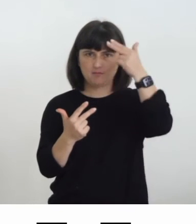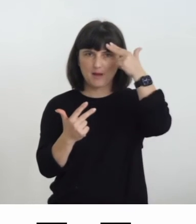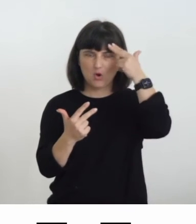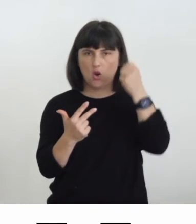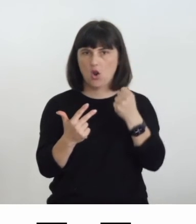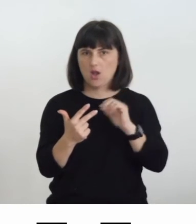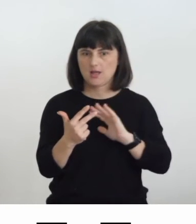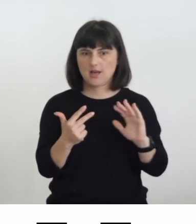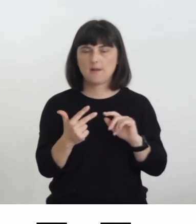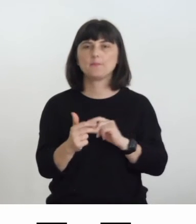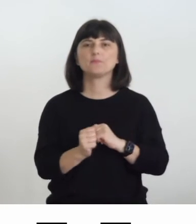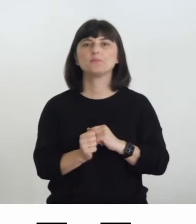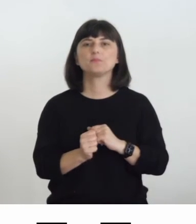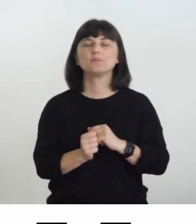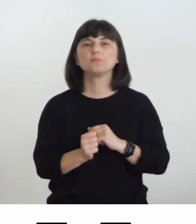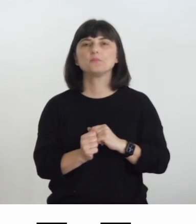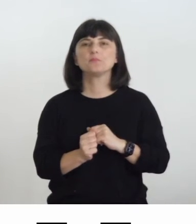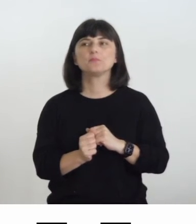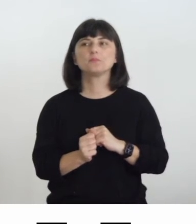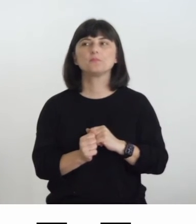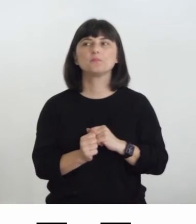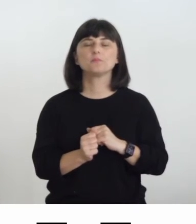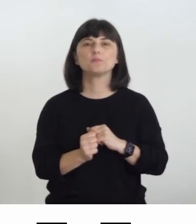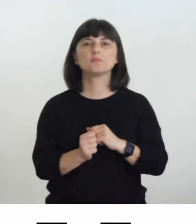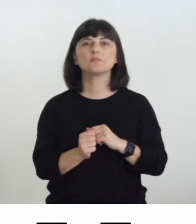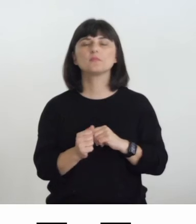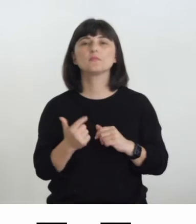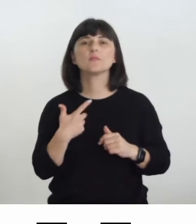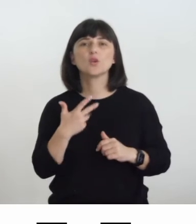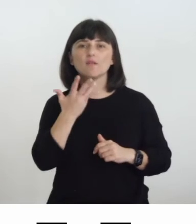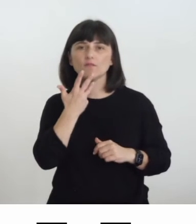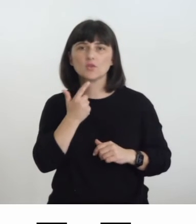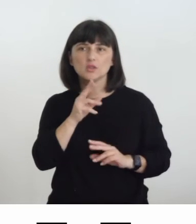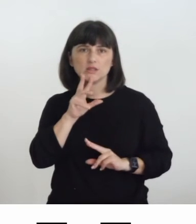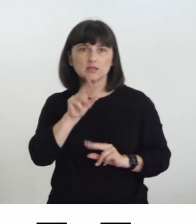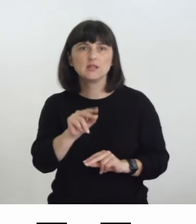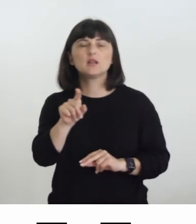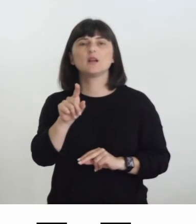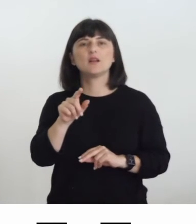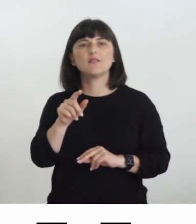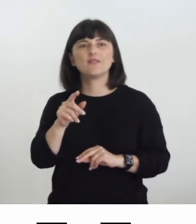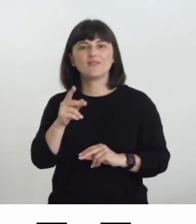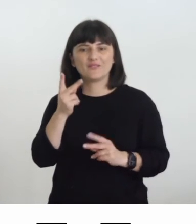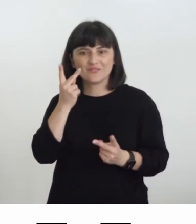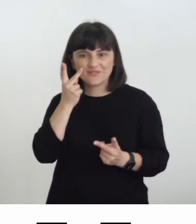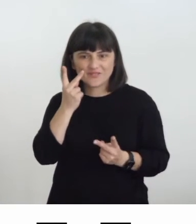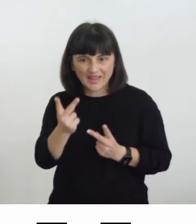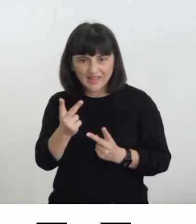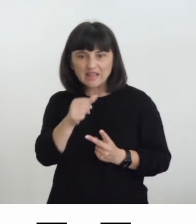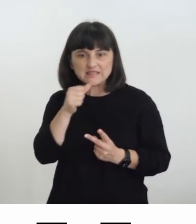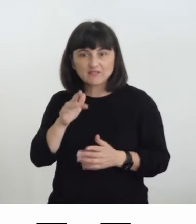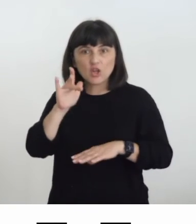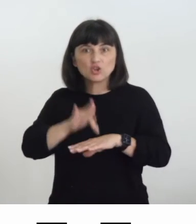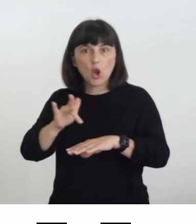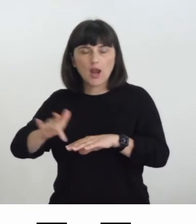una cosa che tengo a sottolineare è che il toccare per vedere ha una dimostrazione scientifica